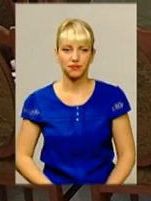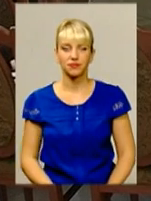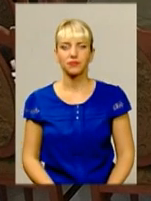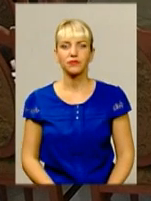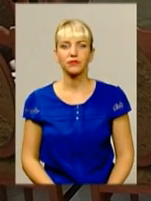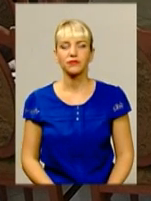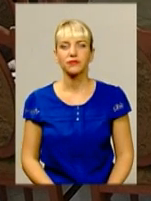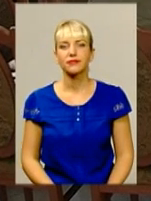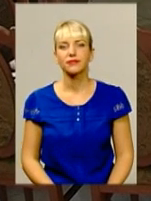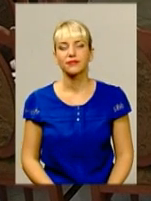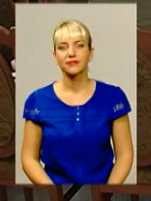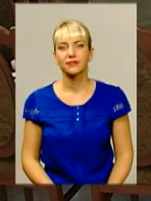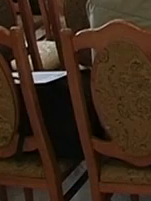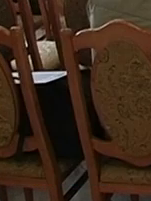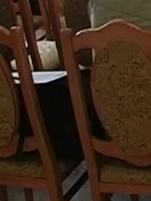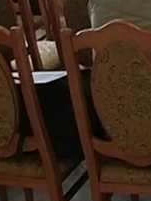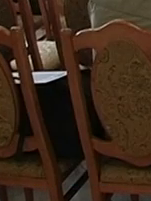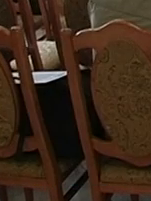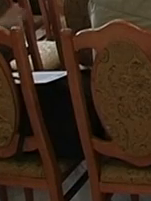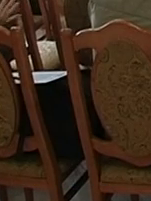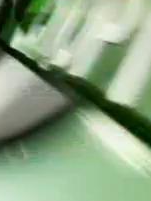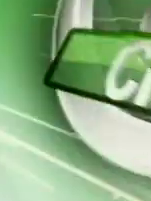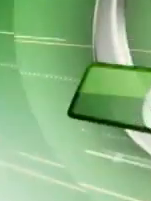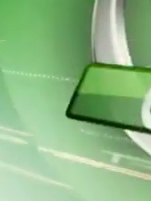Максим Захарченко для інформаційного випуску.